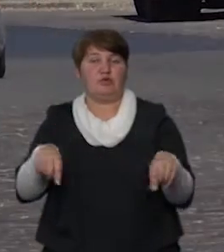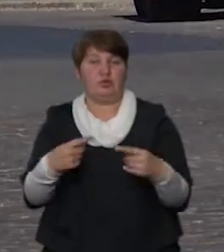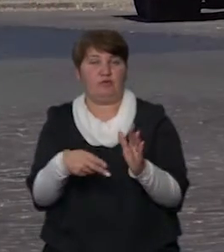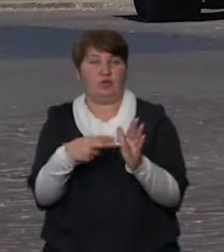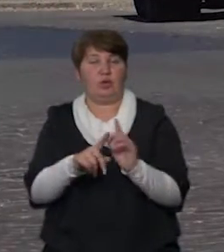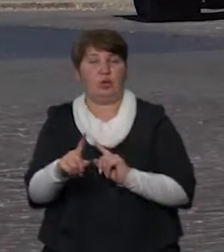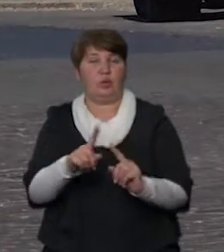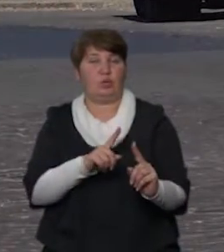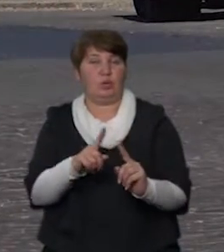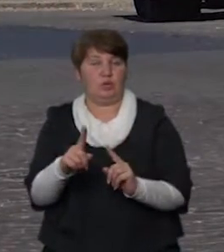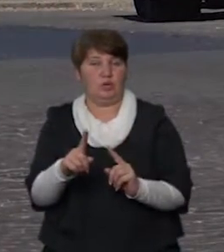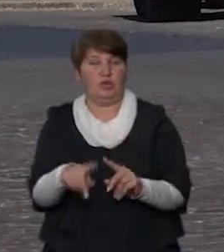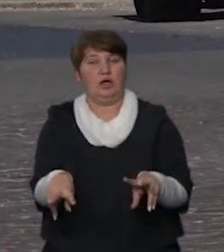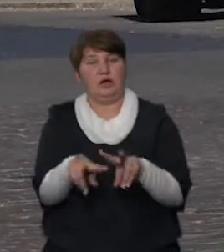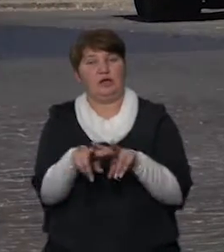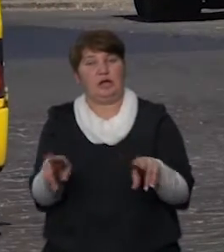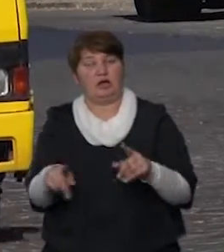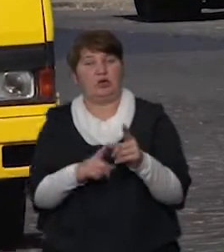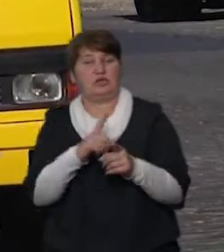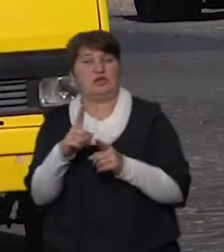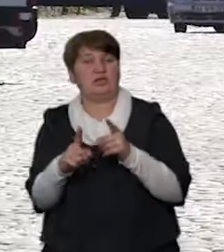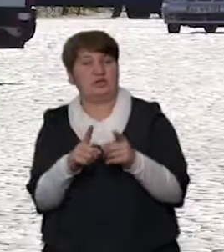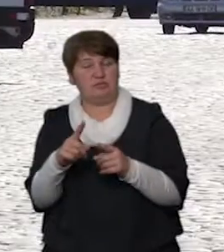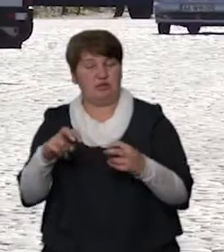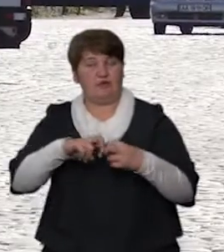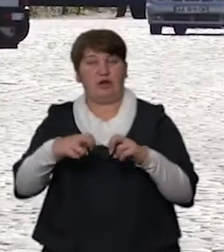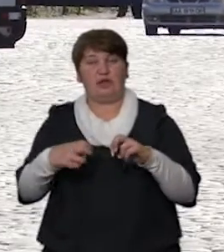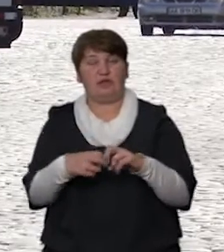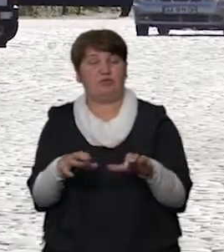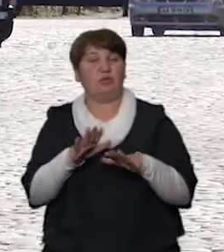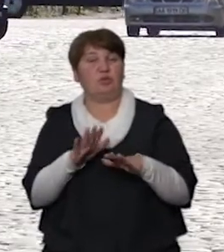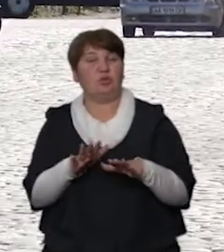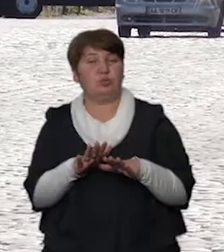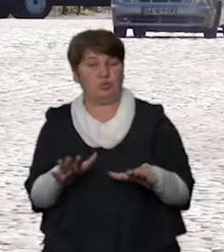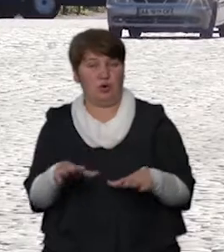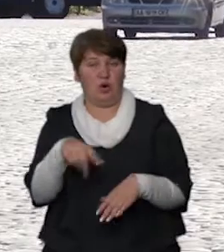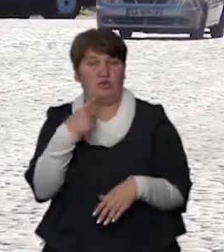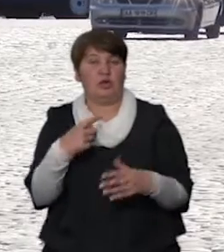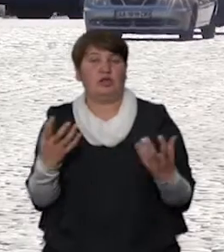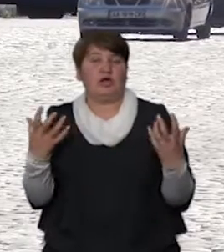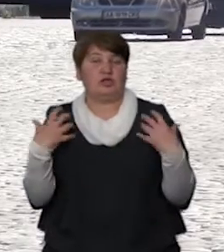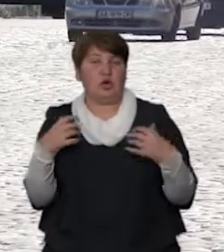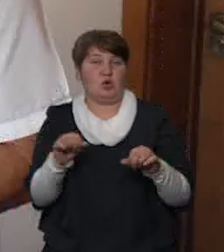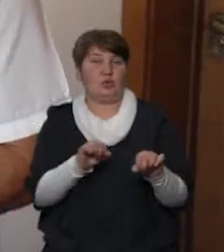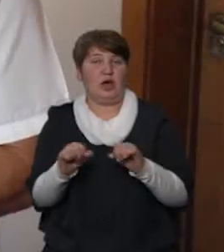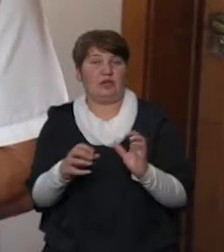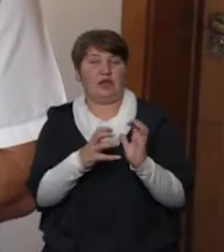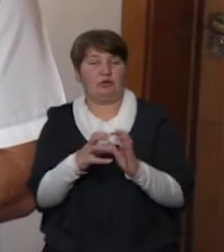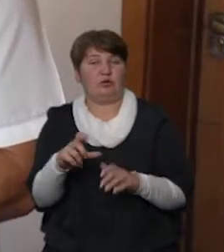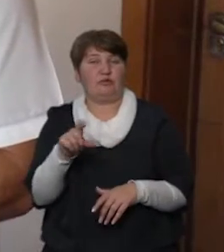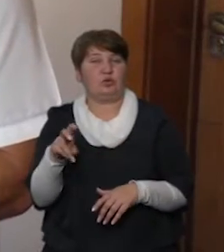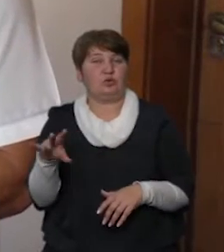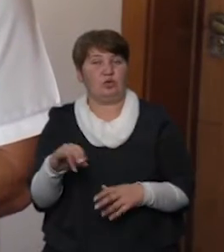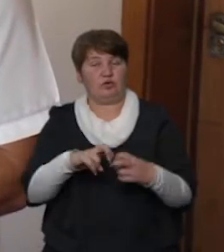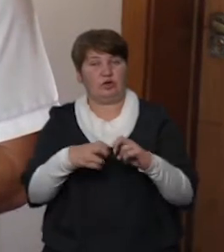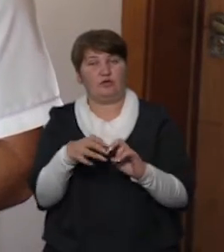Суттєвих змін у курсуванні транспорту в Івано-Франківську не буде, каже начальник управління транспорту і зв'язку Івано-Франківської ОТГ